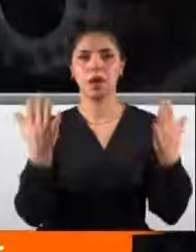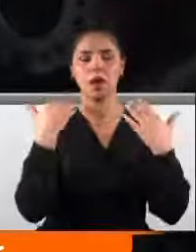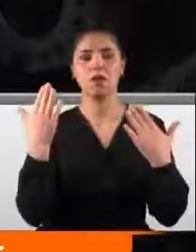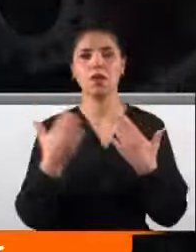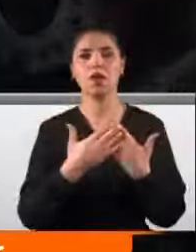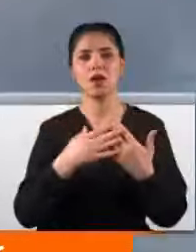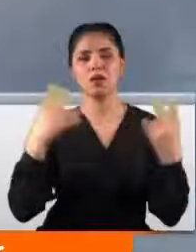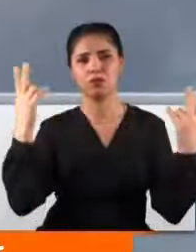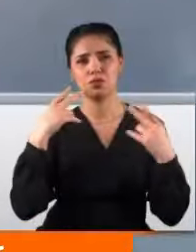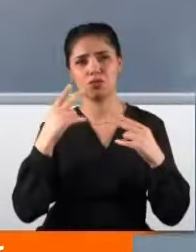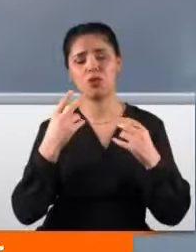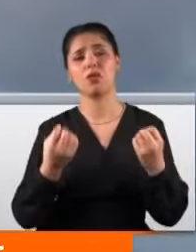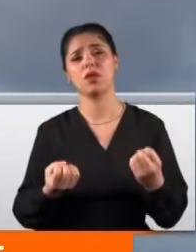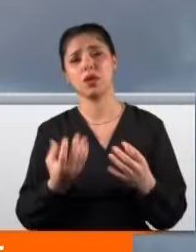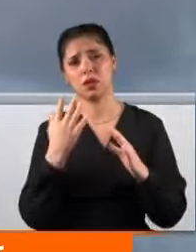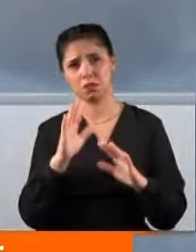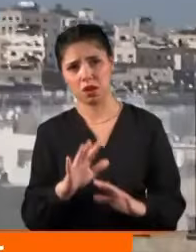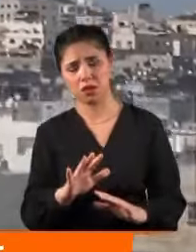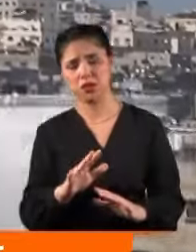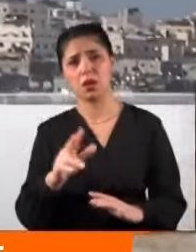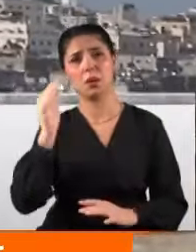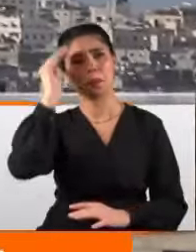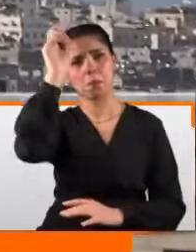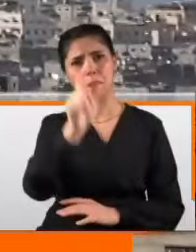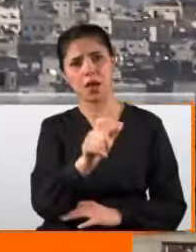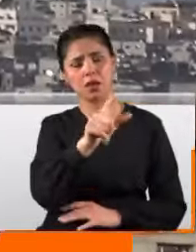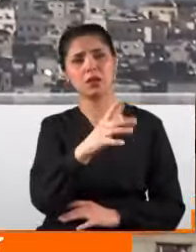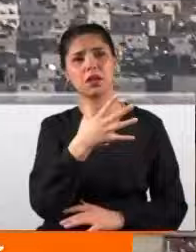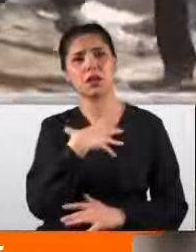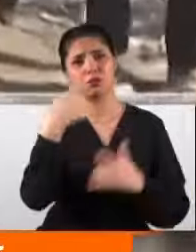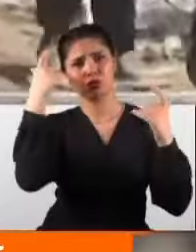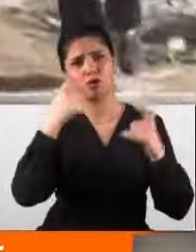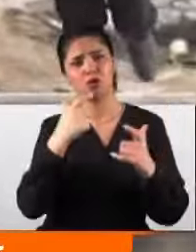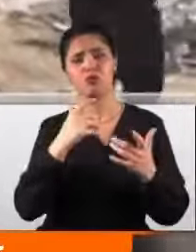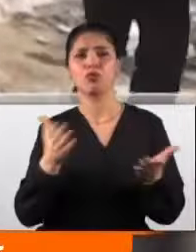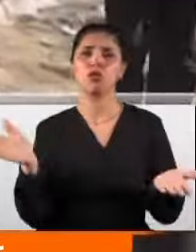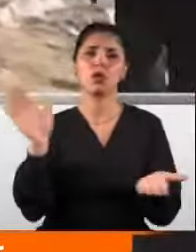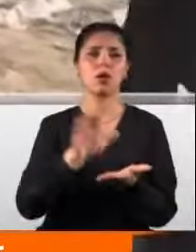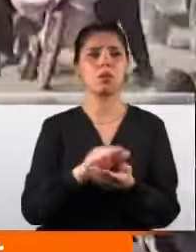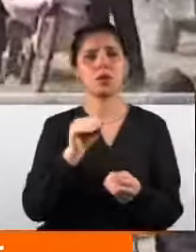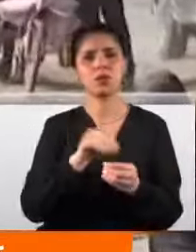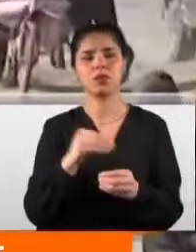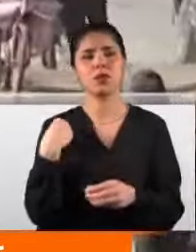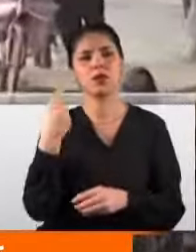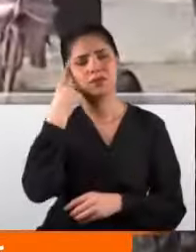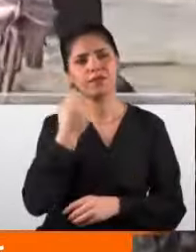gösterileri yetmemiş olacak ki Biden ellerindeki kanı yıkamak için yeni bir fikirle çıktı sahneye.